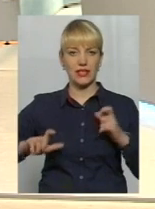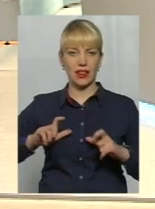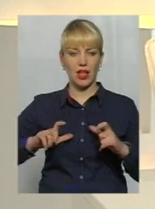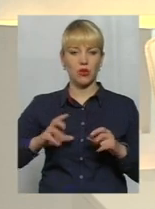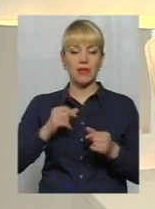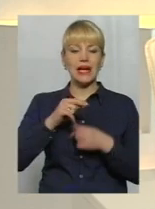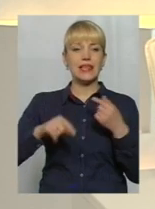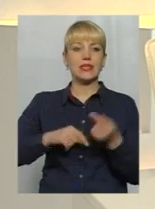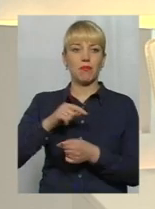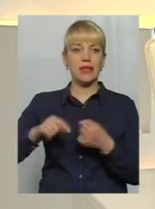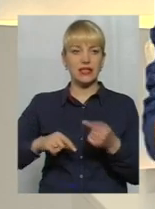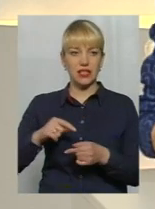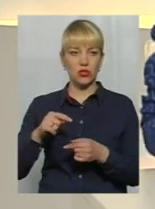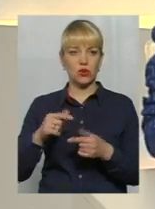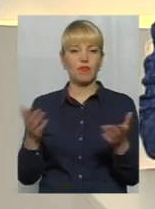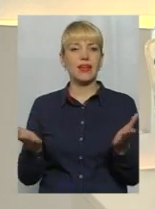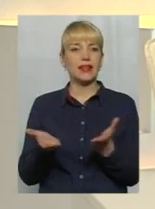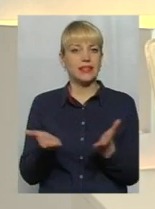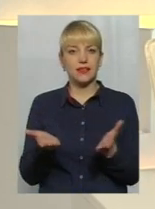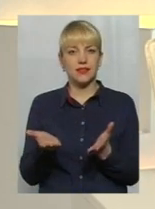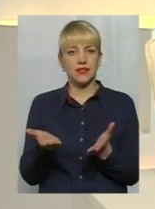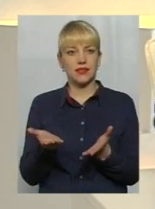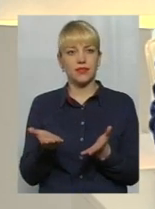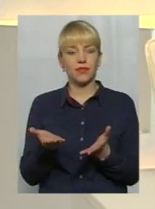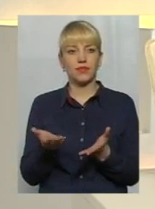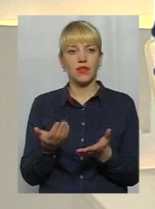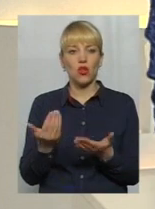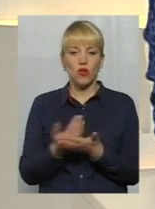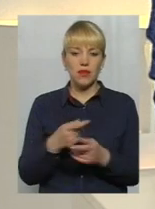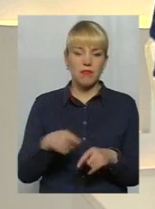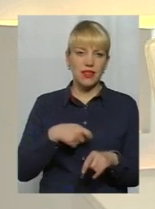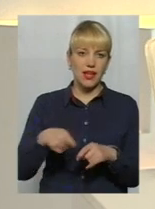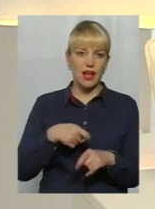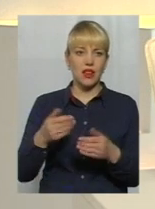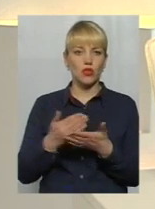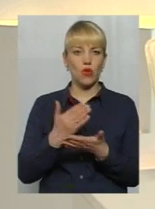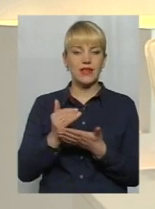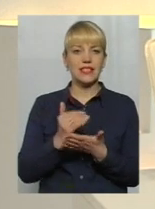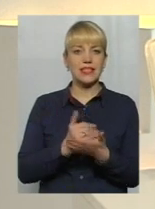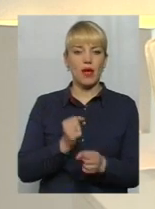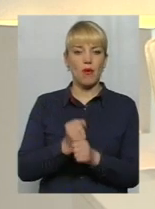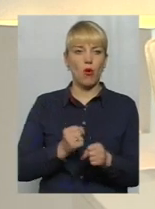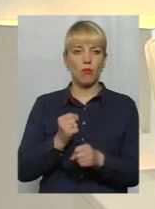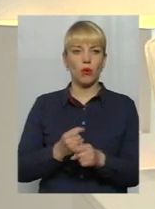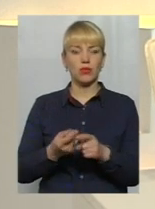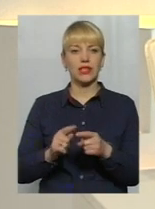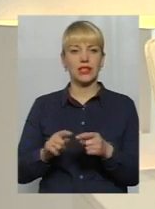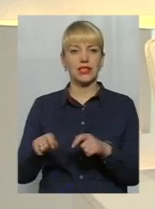бізнесом, якісь нові матеріали, нові системи обробки тих тканин і так далі. Адже